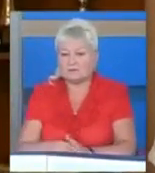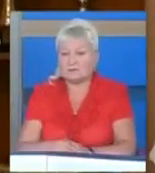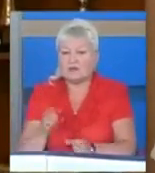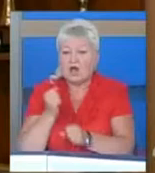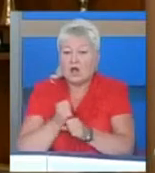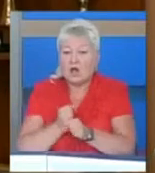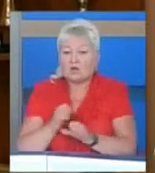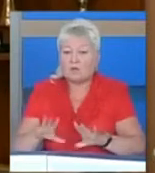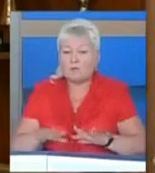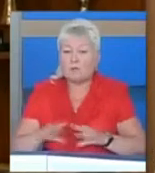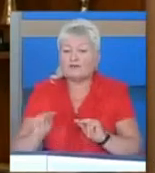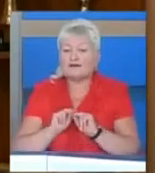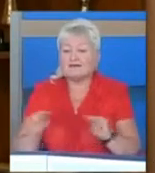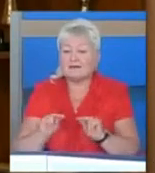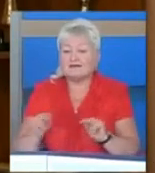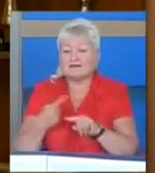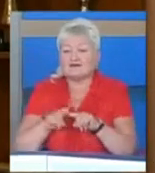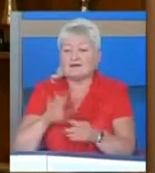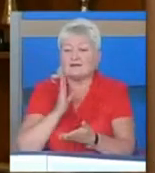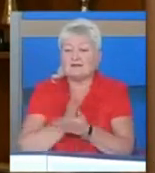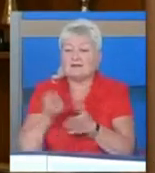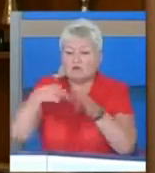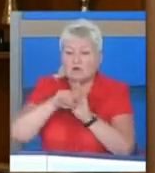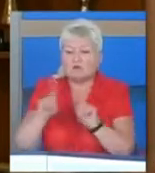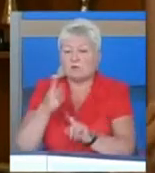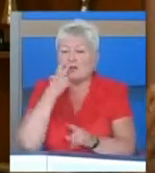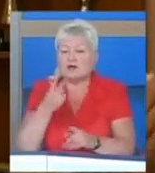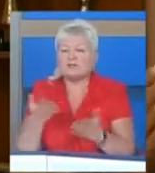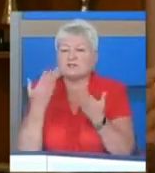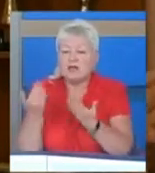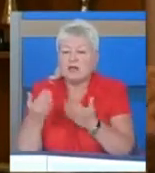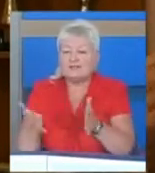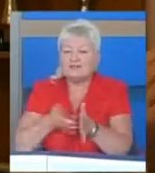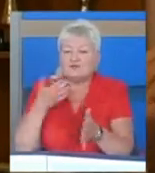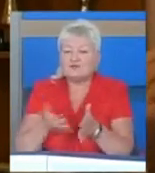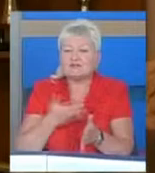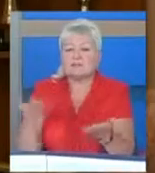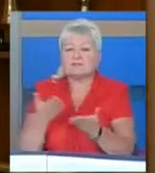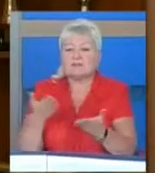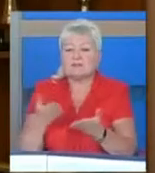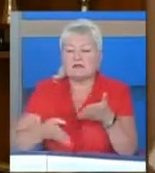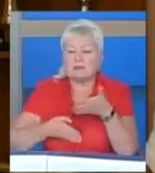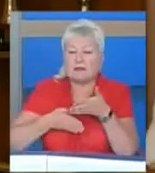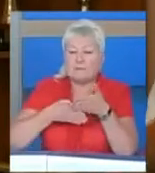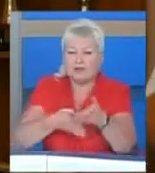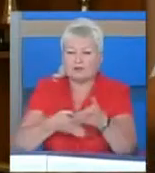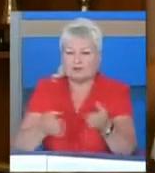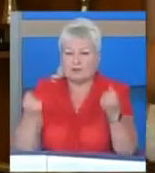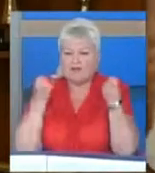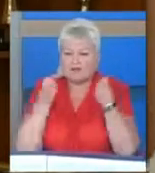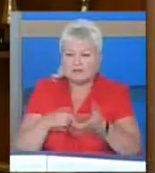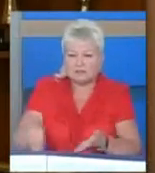цьому заключається, що вміти побачити ті недостатки і знати, якими методами фізичних вправ їх